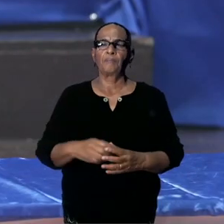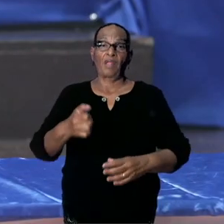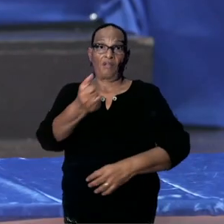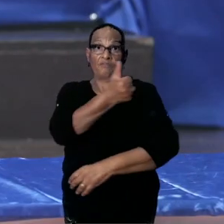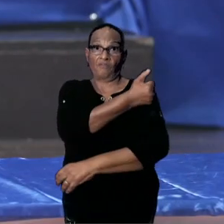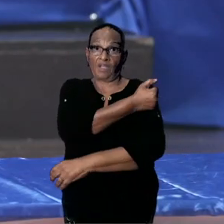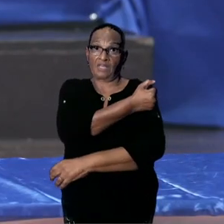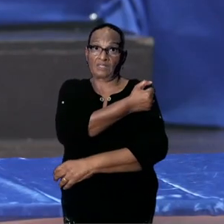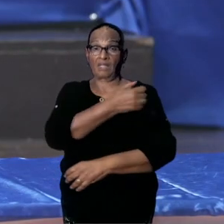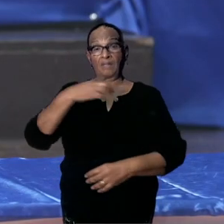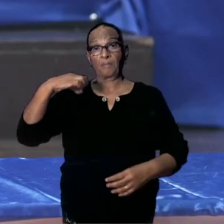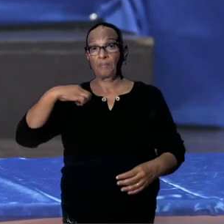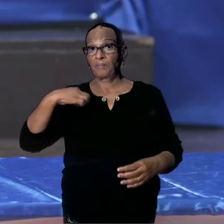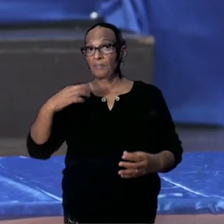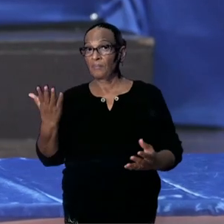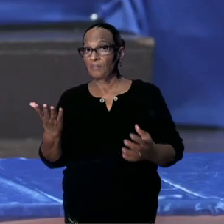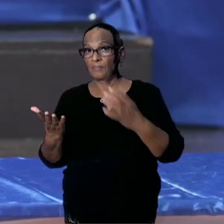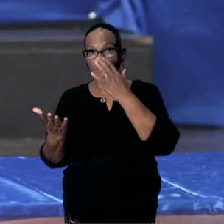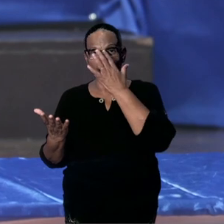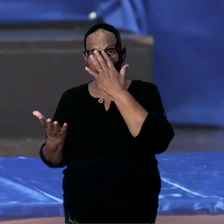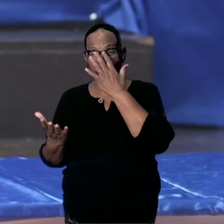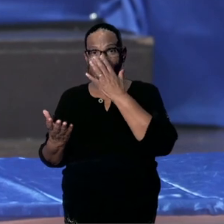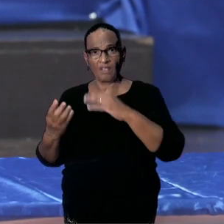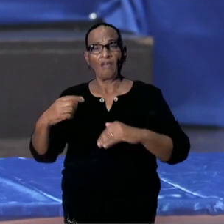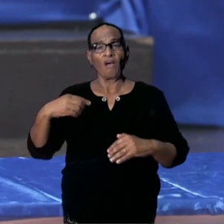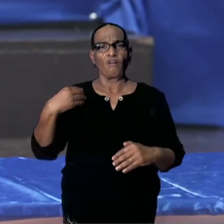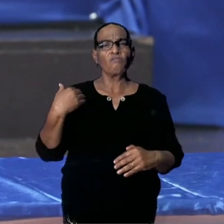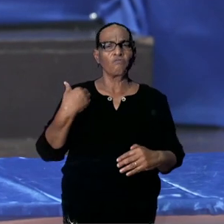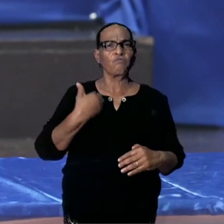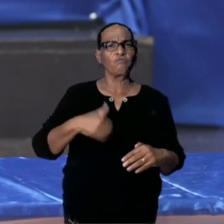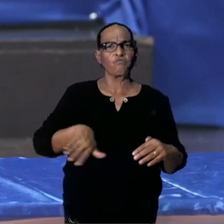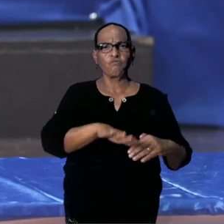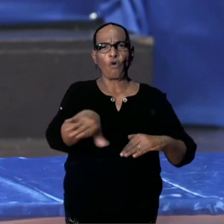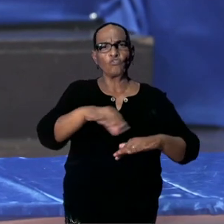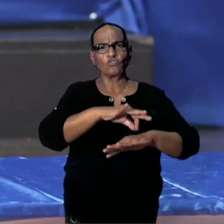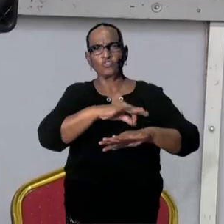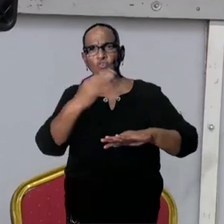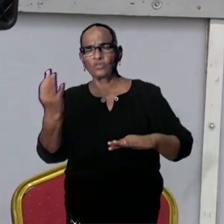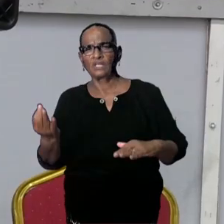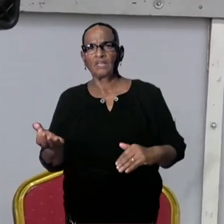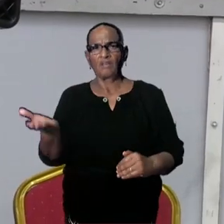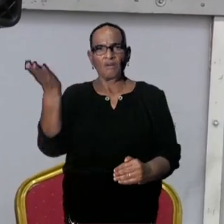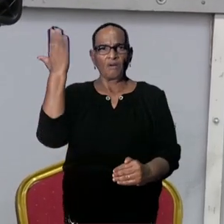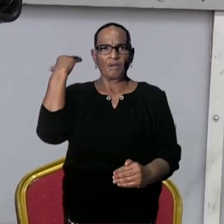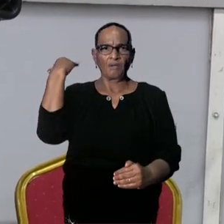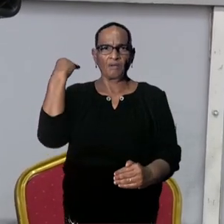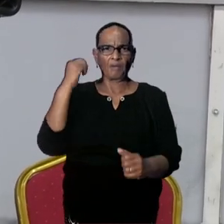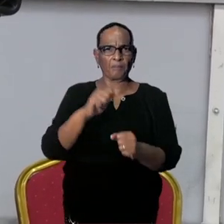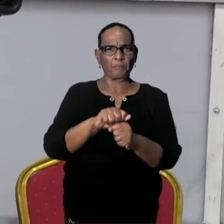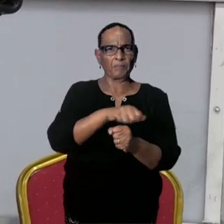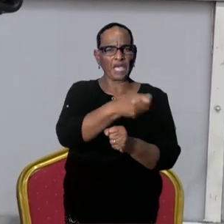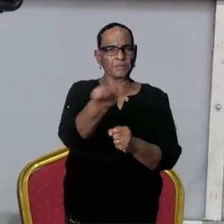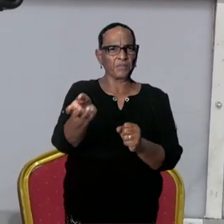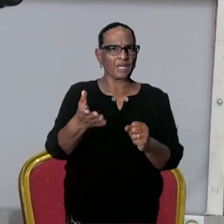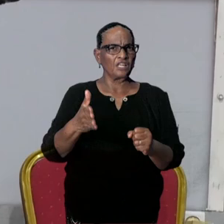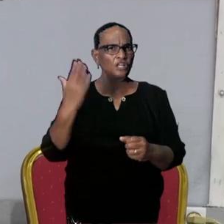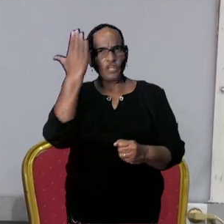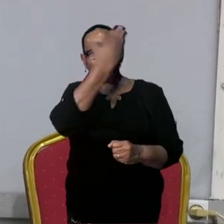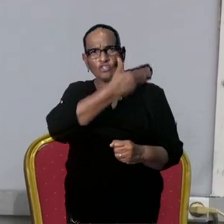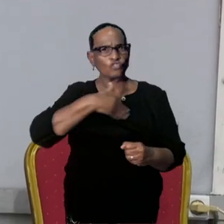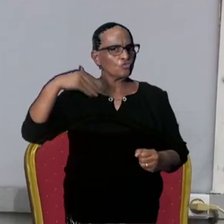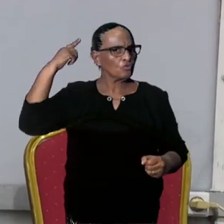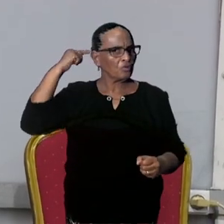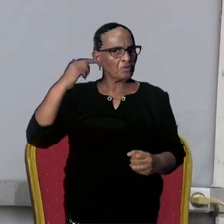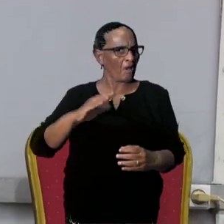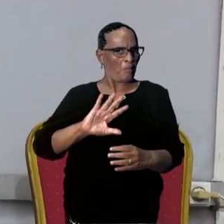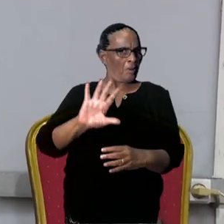voor de minister of de directeur van Volksgezondheid. In het verleden is er een persbericht uitgestuurd dat Suriname niet in